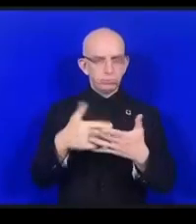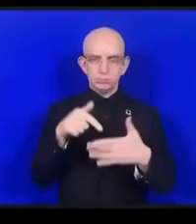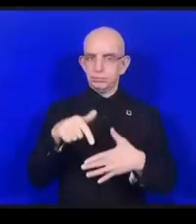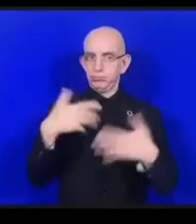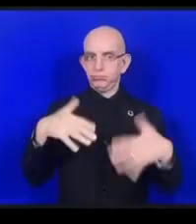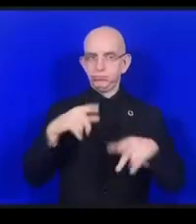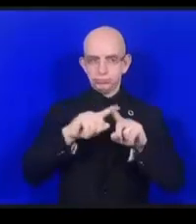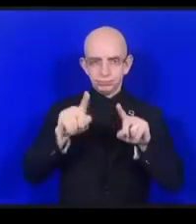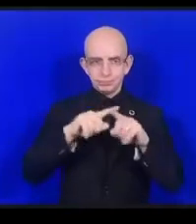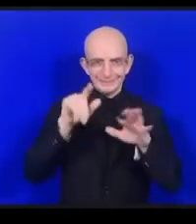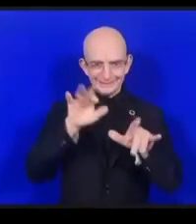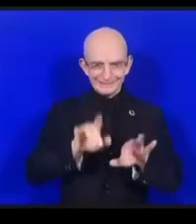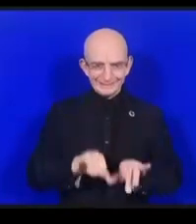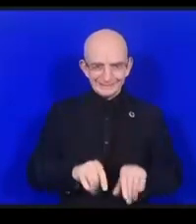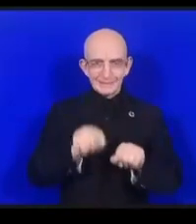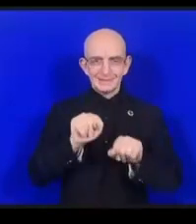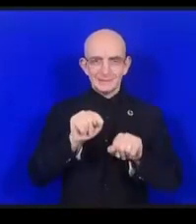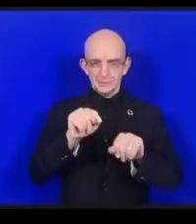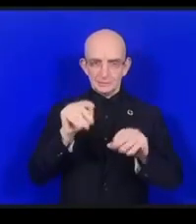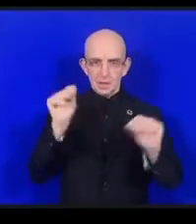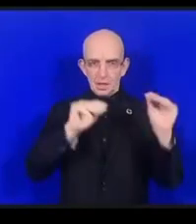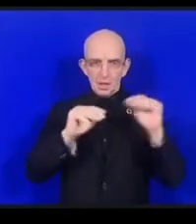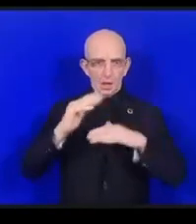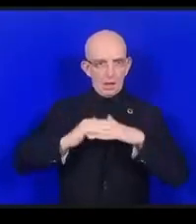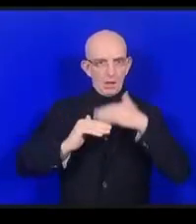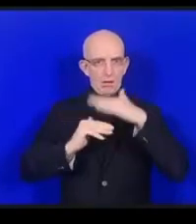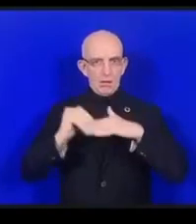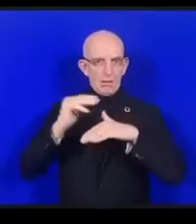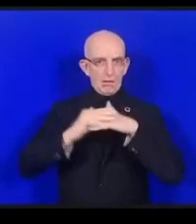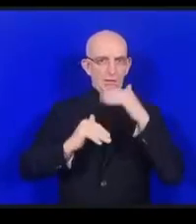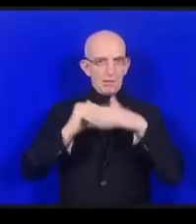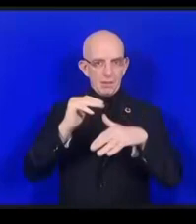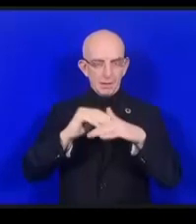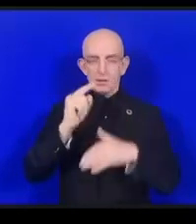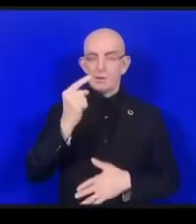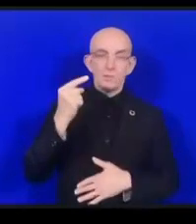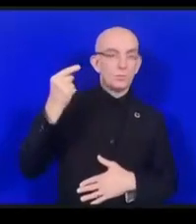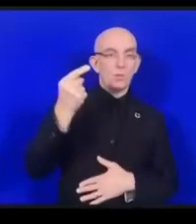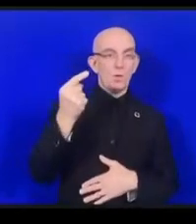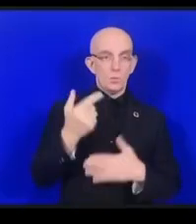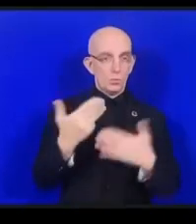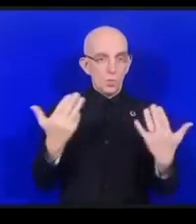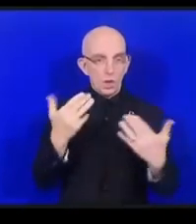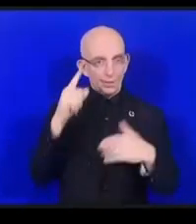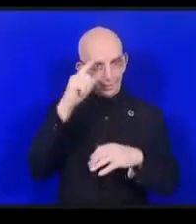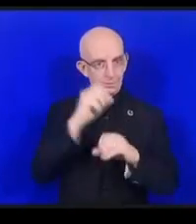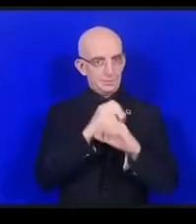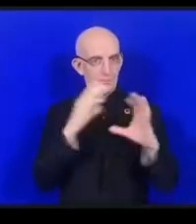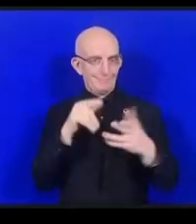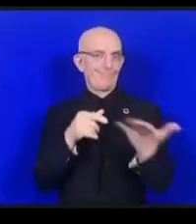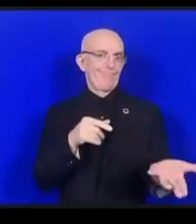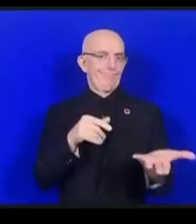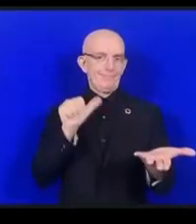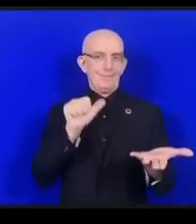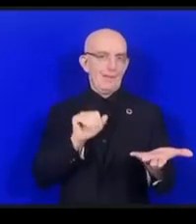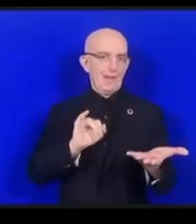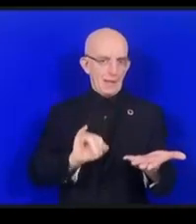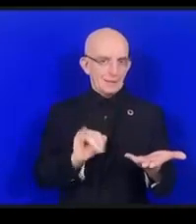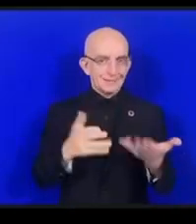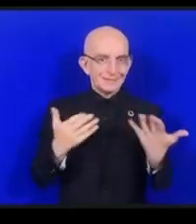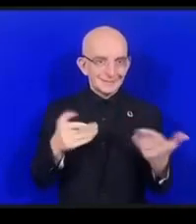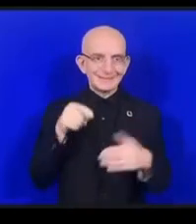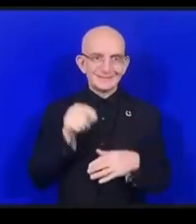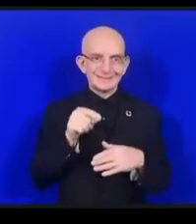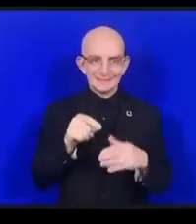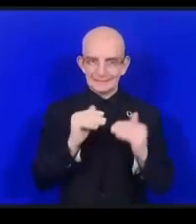相互運用性のためのスタンダードというのもありますし同じような複雑性というのが存在するわ